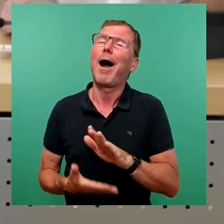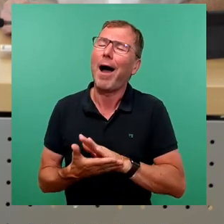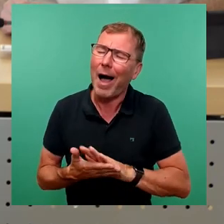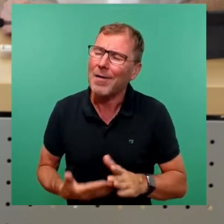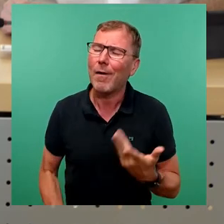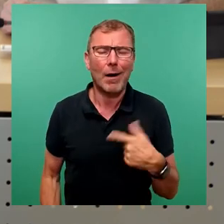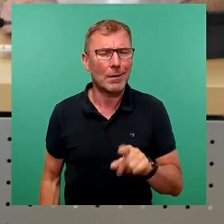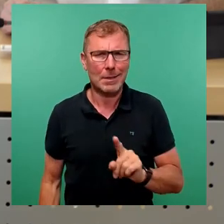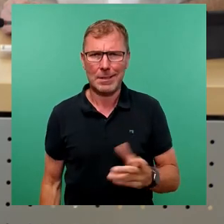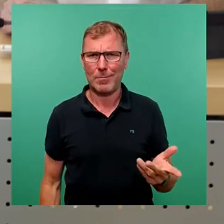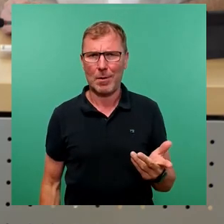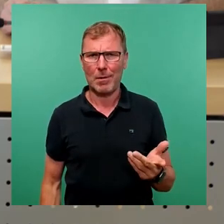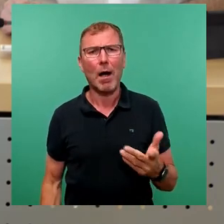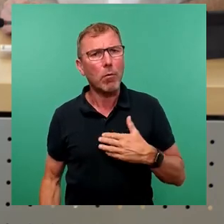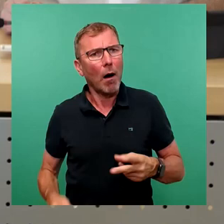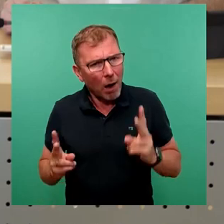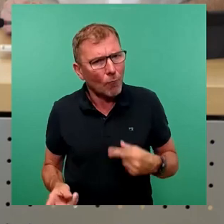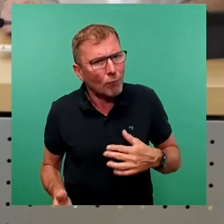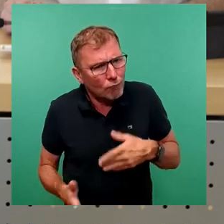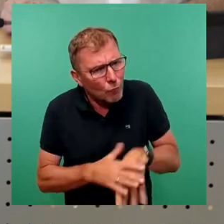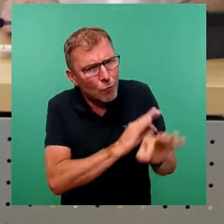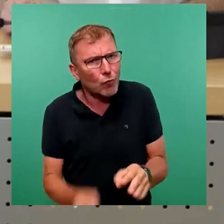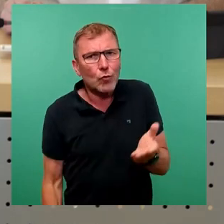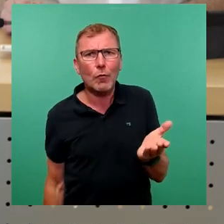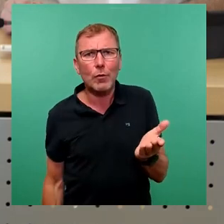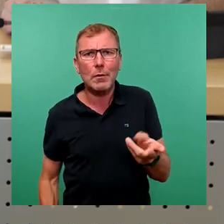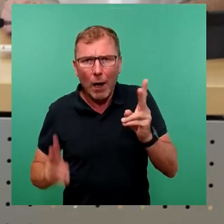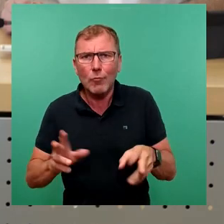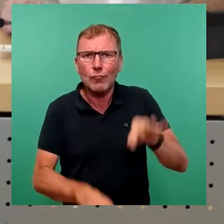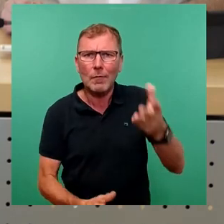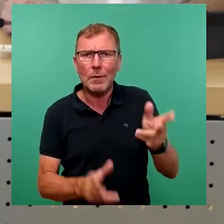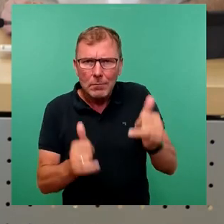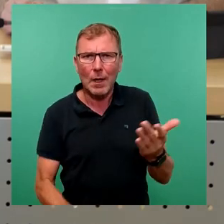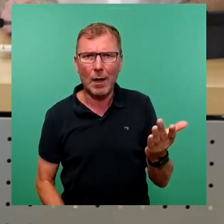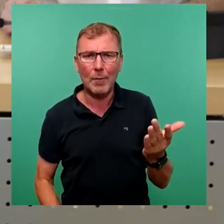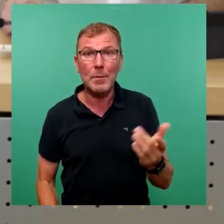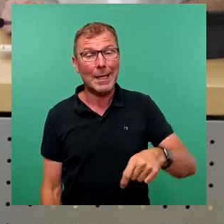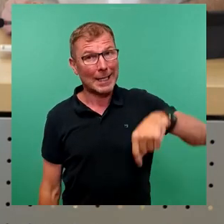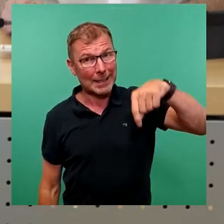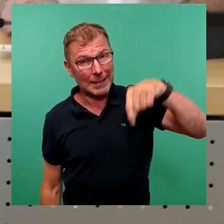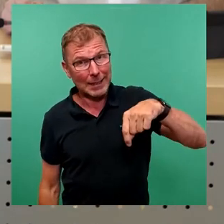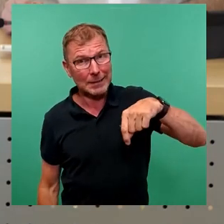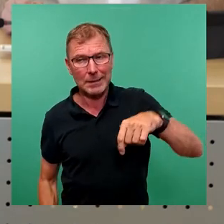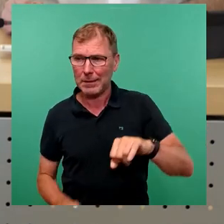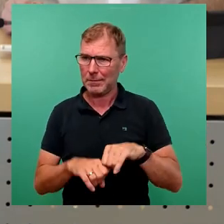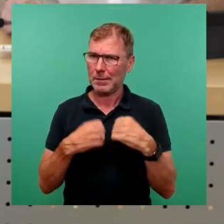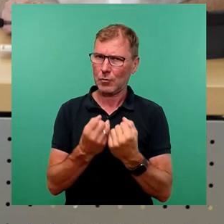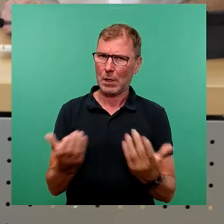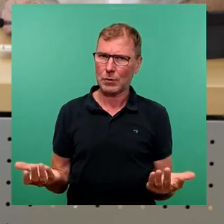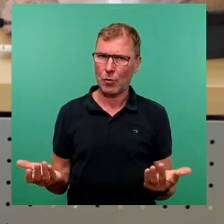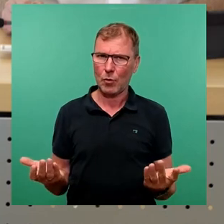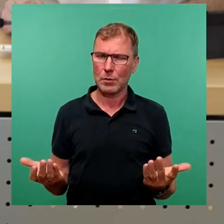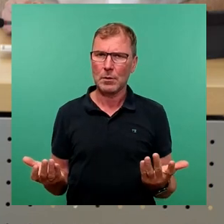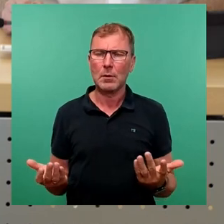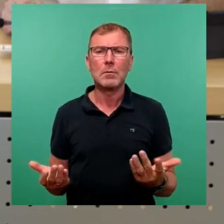sie haben stattgefunden. Das ist das Entscheidende. Und jetzt haben wir eine Situation, in der